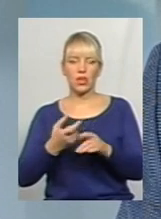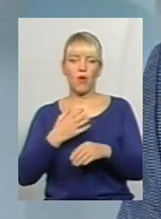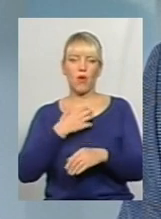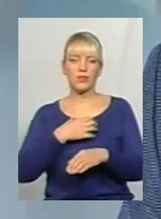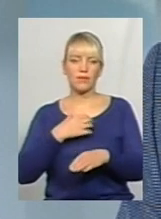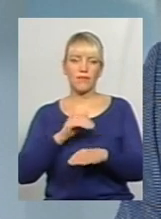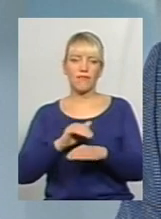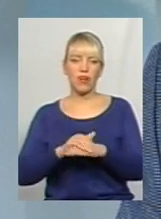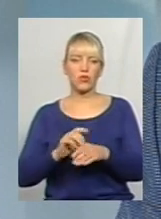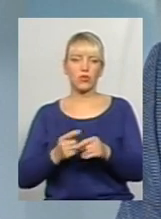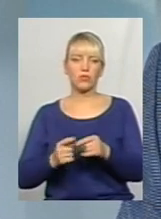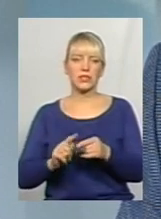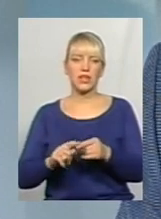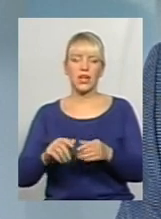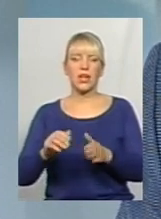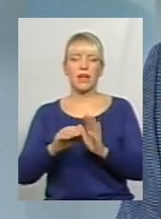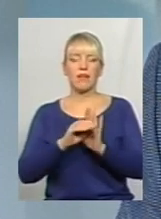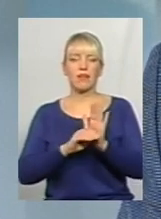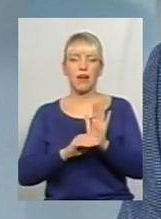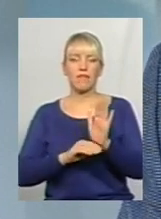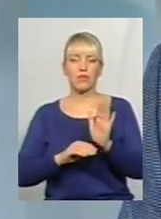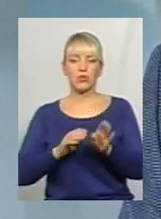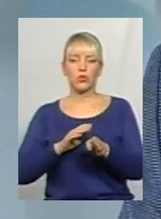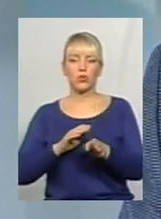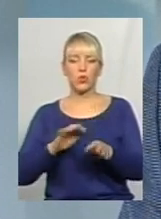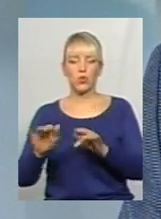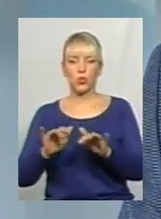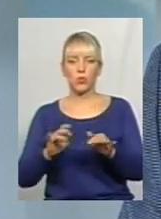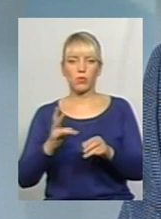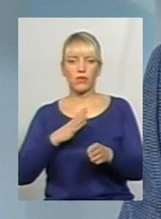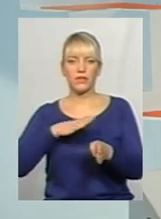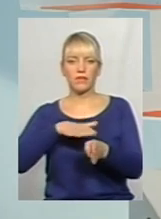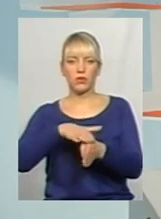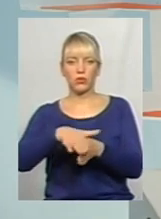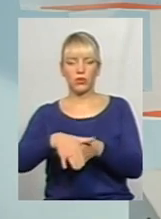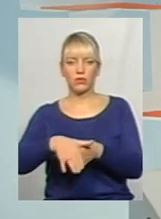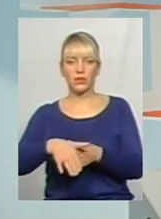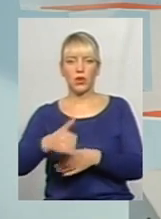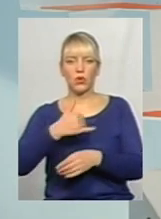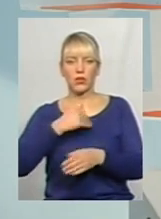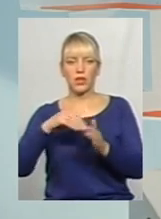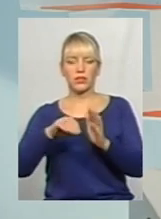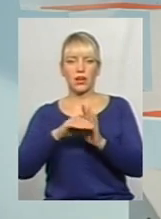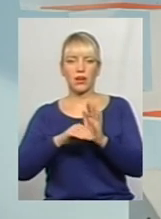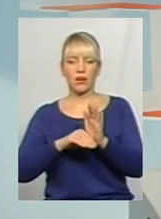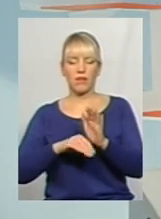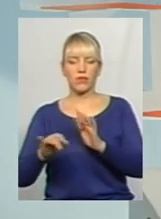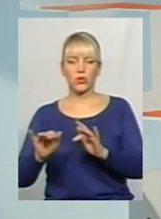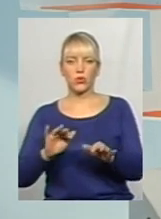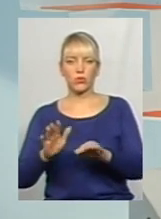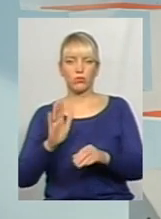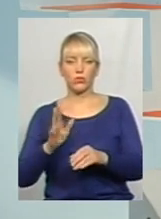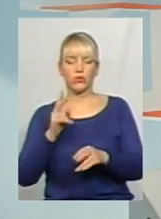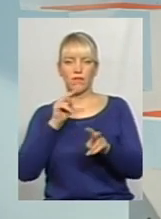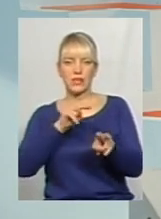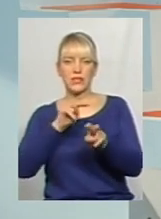графіки руху повинні виконуватися, графіки руху в нас в умовах конкурсу будуть